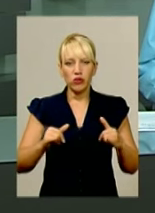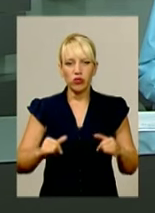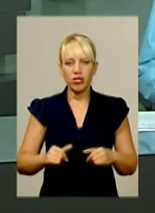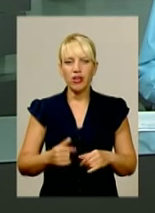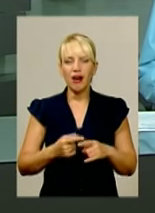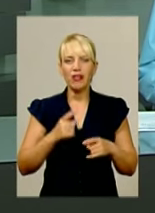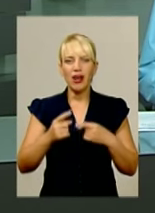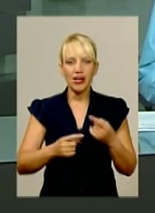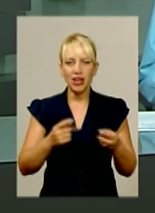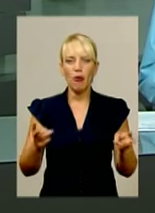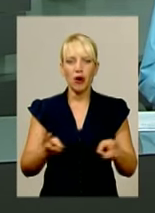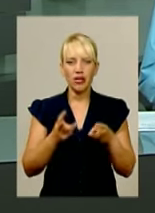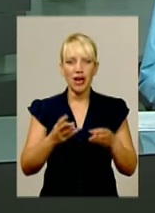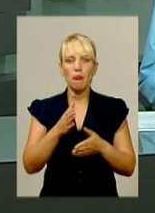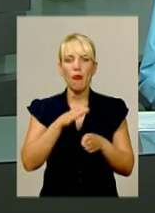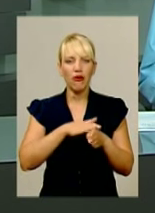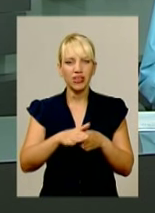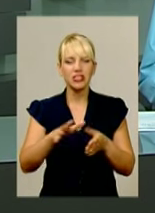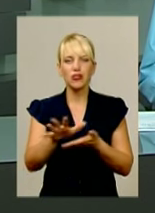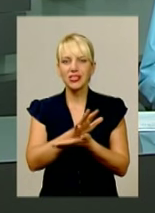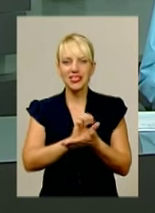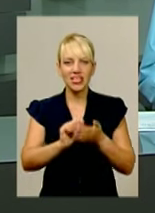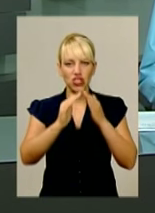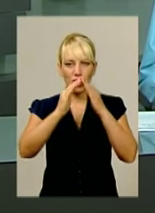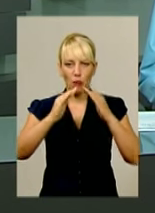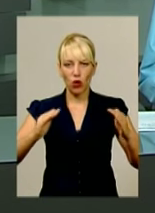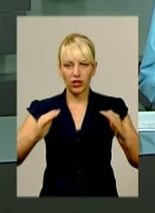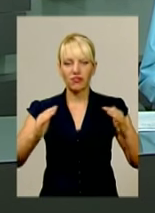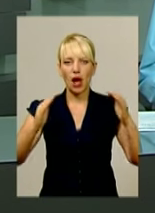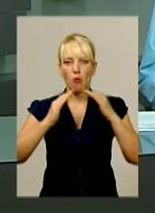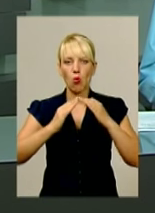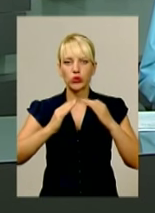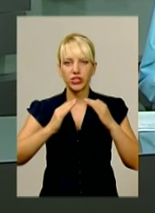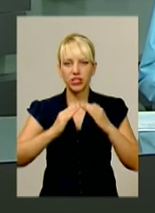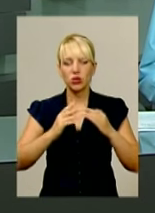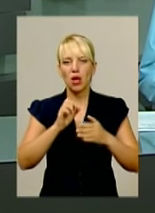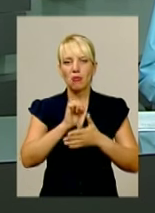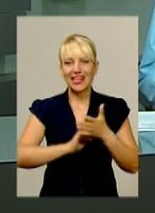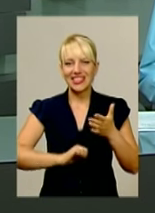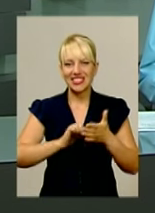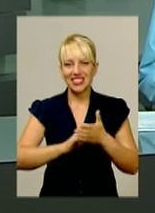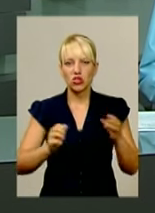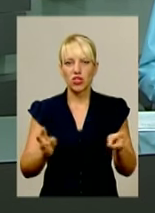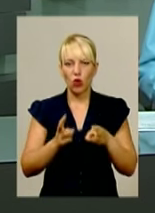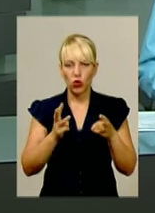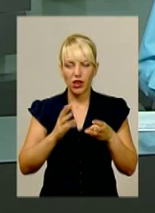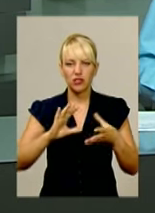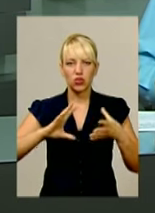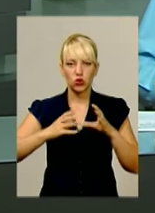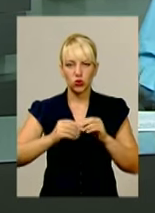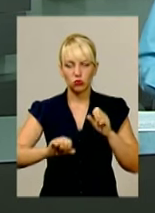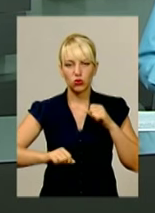Внаслідок пожежі повністю знищено покрівлю будинку. Причини загоряння та суму збитків наразі встановлюють.